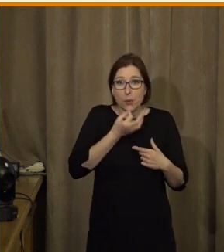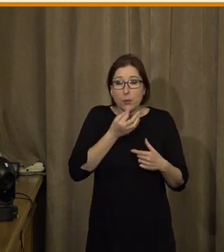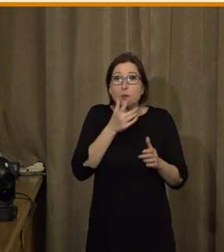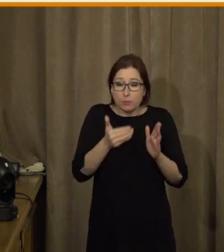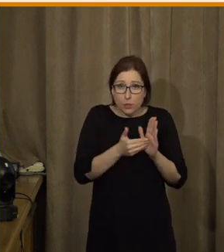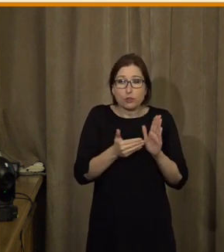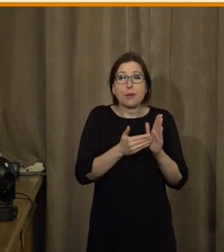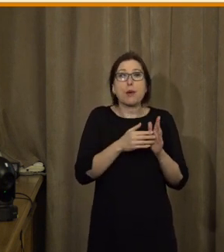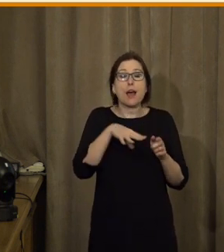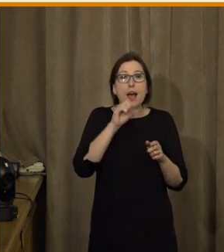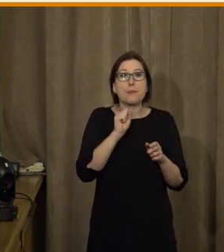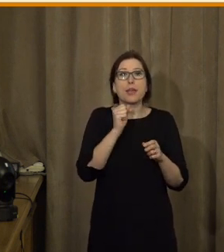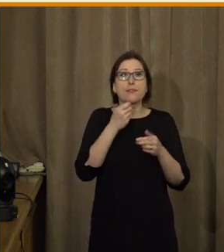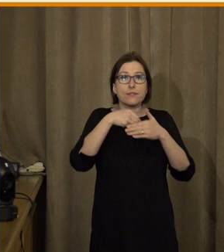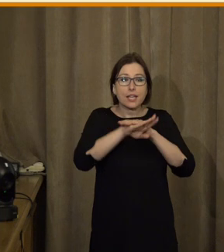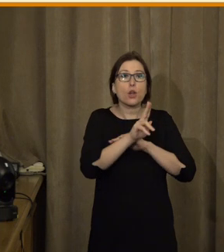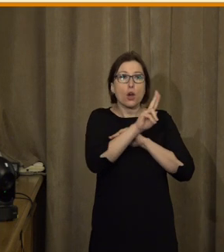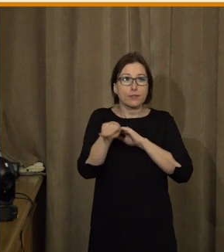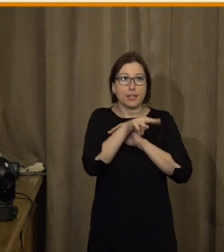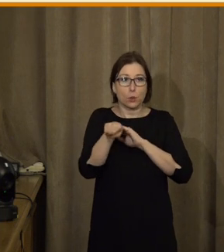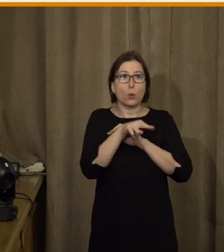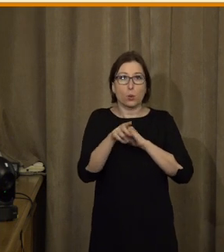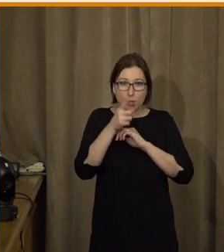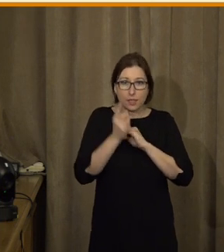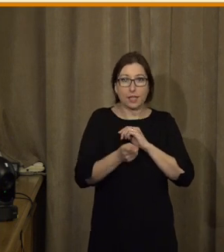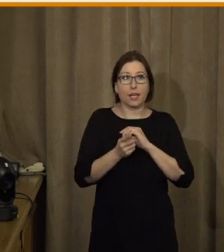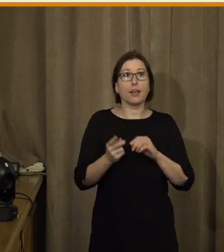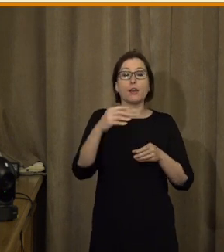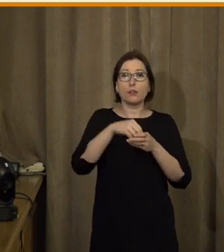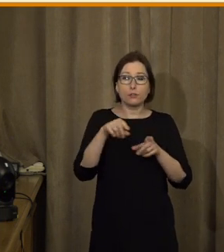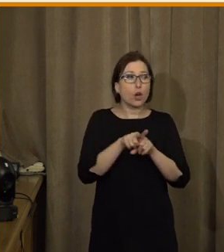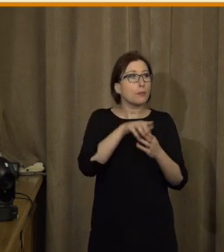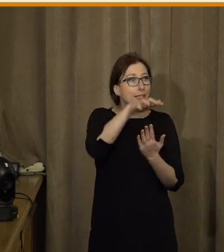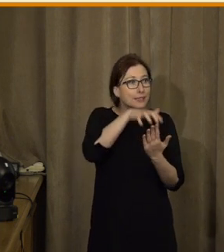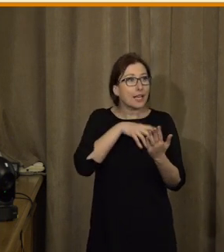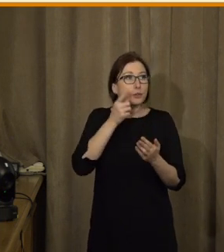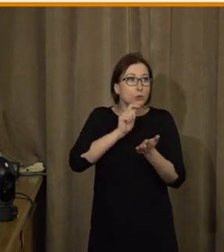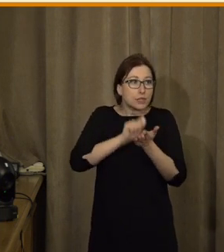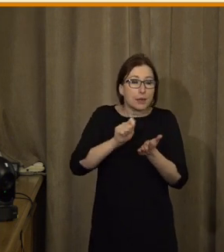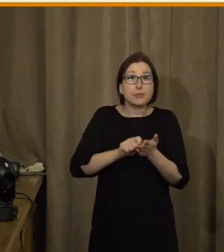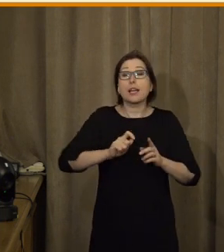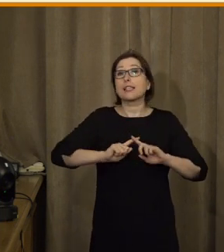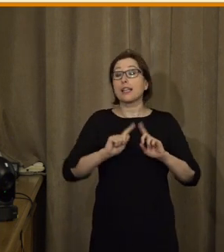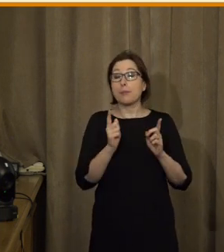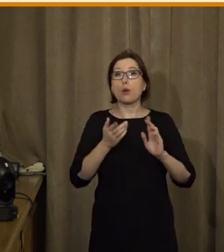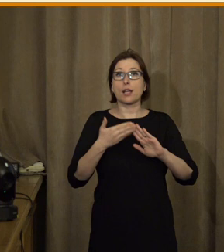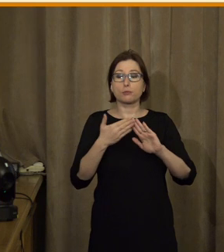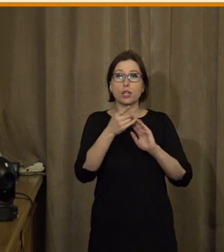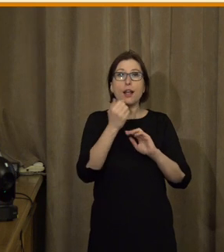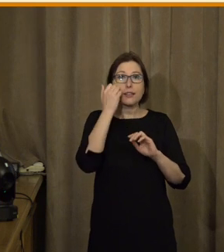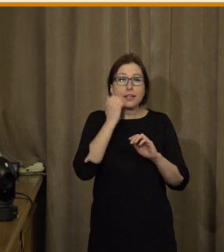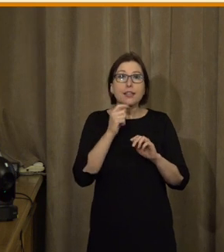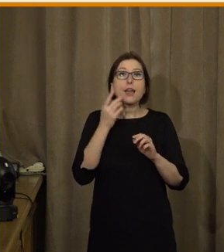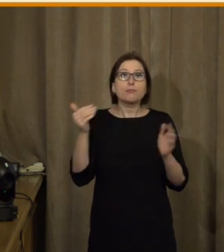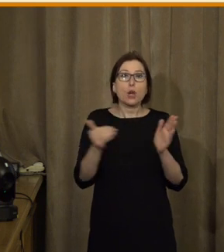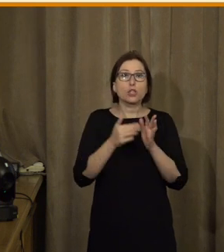bude potřebovat, aby ty videa měla titulky, aby ty texty byly napsané. A nebo můžu mít lidi, kteří jenom potřebují